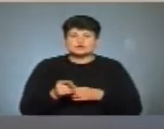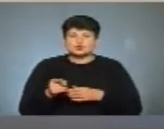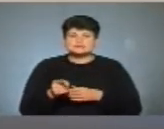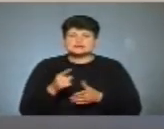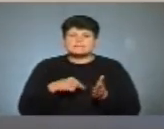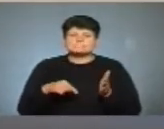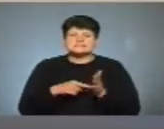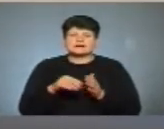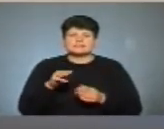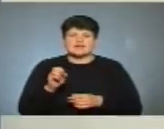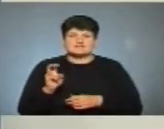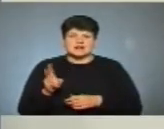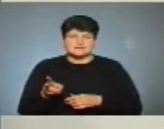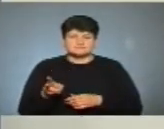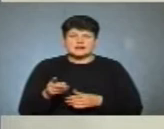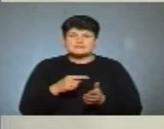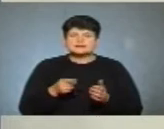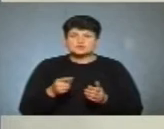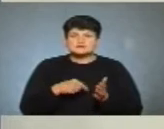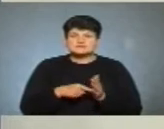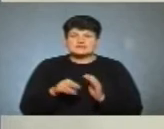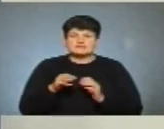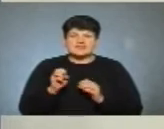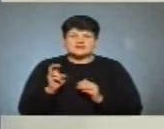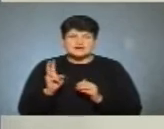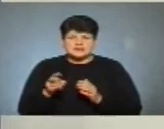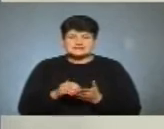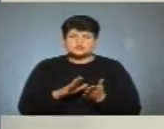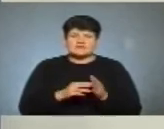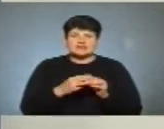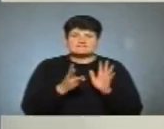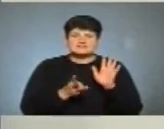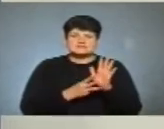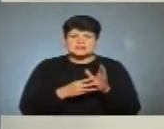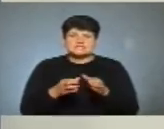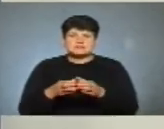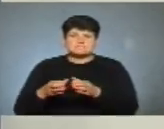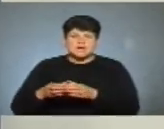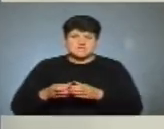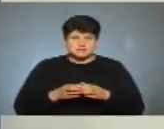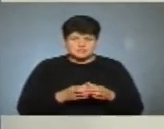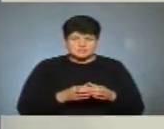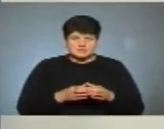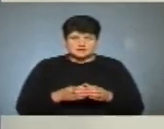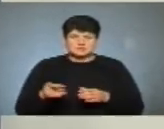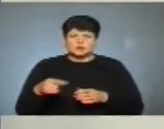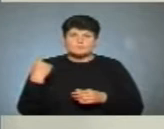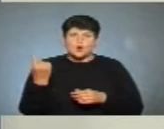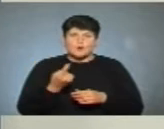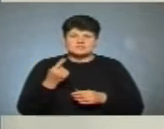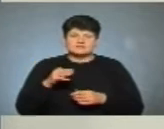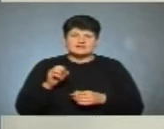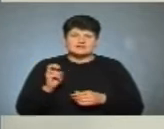міська ТВК? Тернопільська міська ТВК зареєструвала 18 партій, Тернопільська обласна